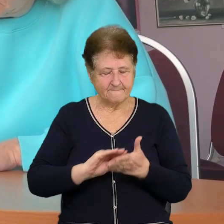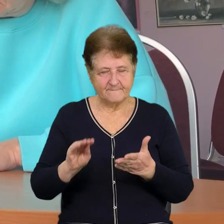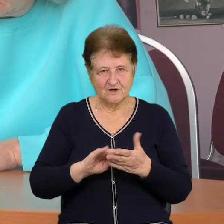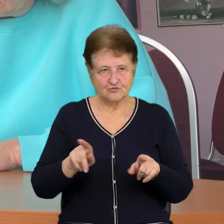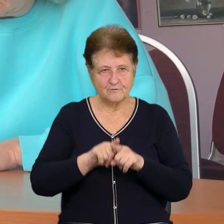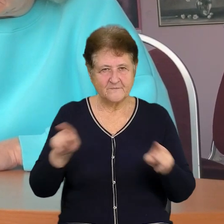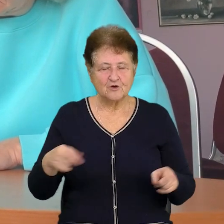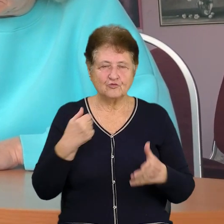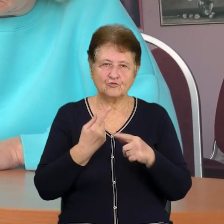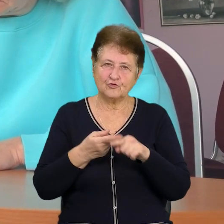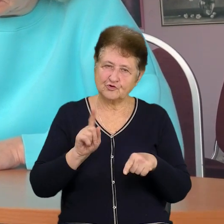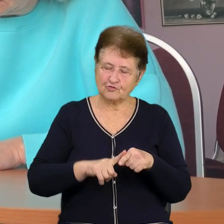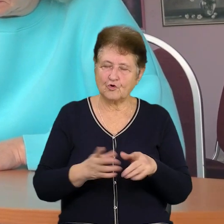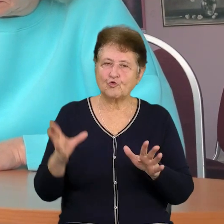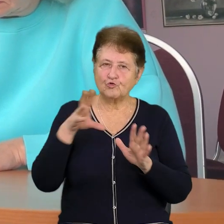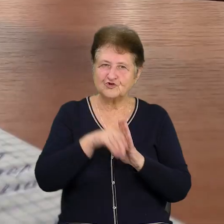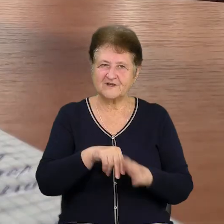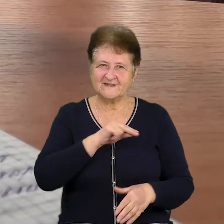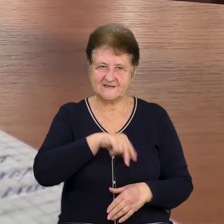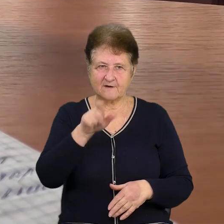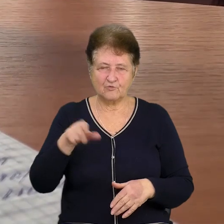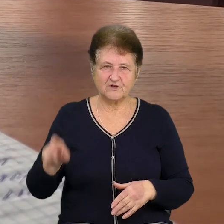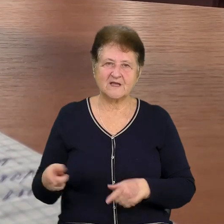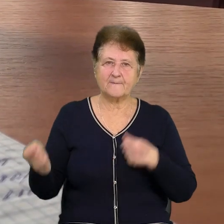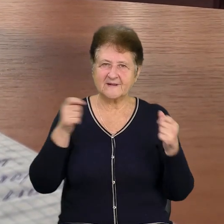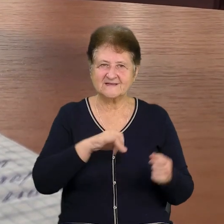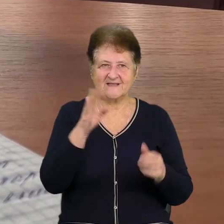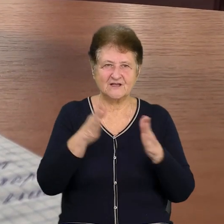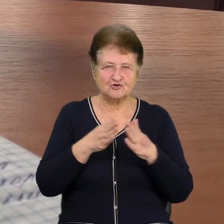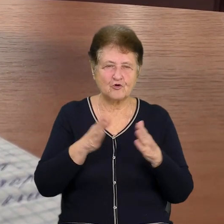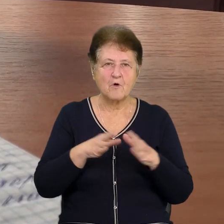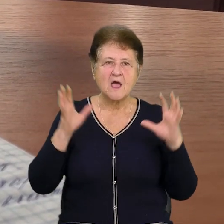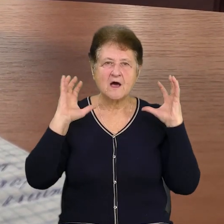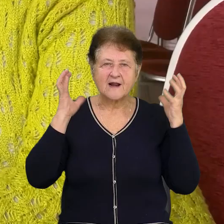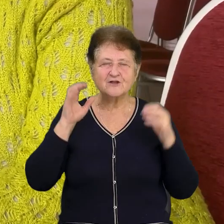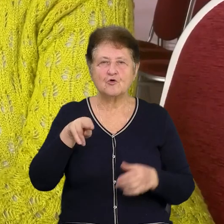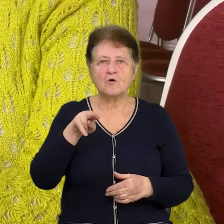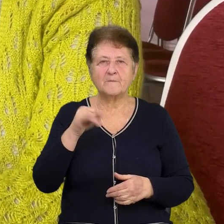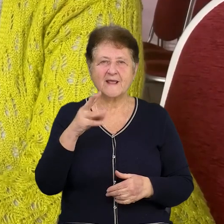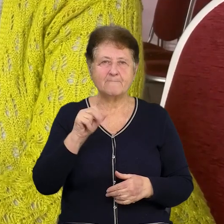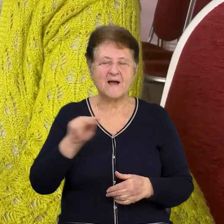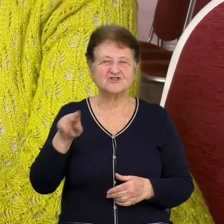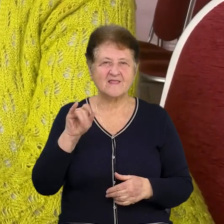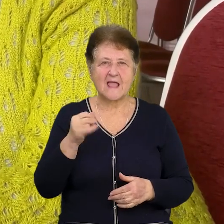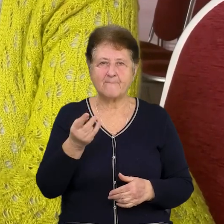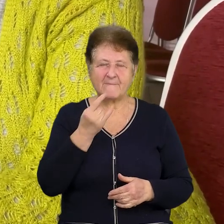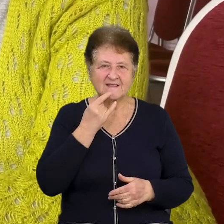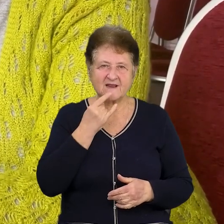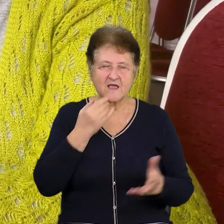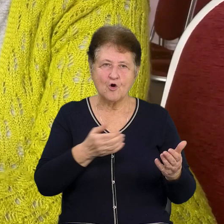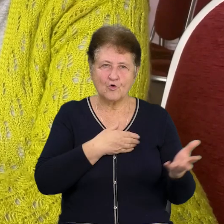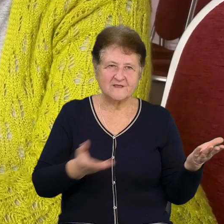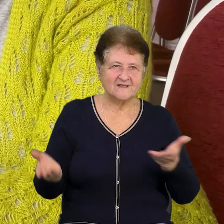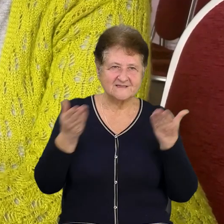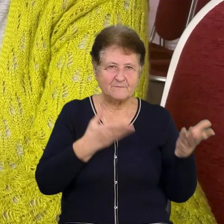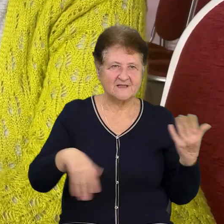співробітниць. Саме в цей час тут не було світла. Тому принесли із дому. Радіоприймач на батарейках. Хотіли запросити всіх учасників